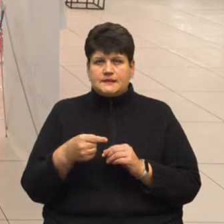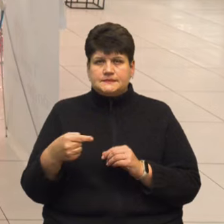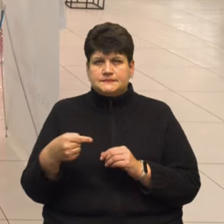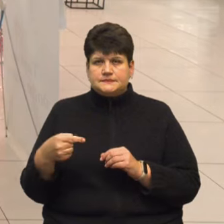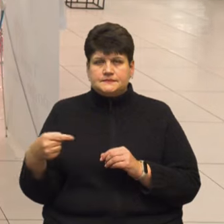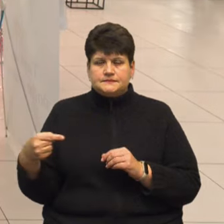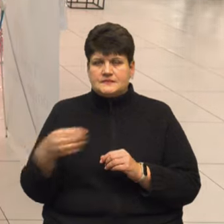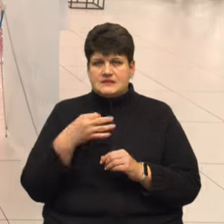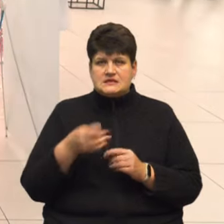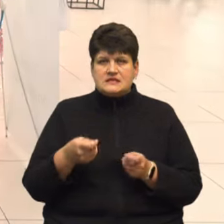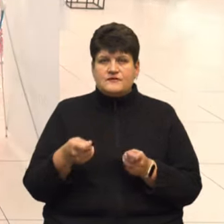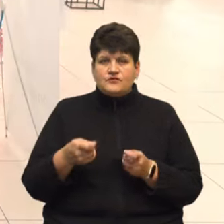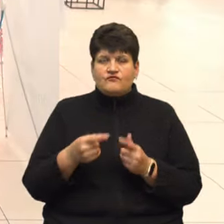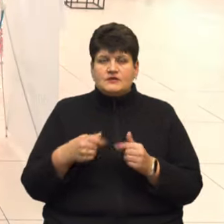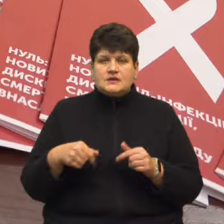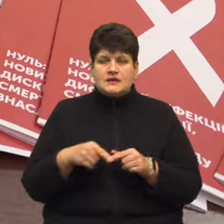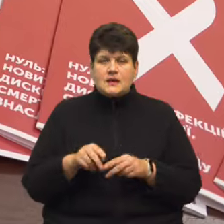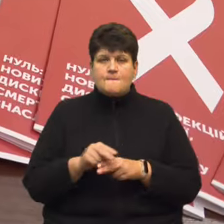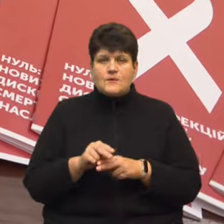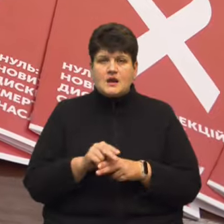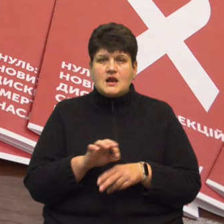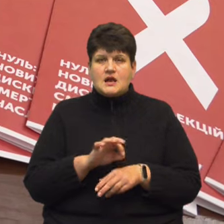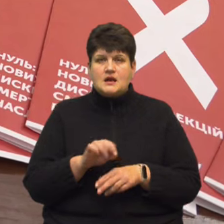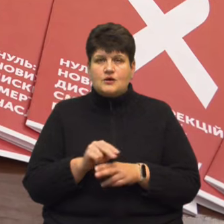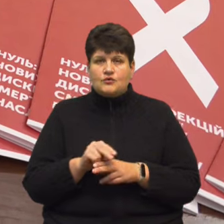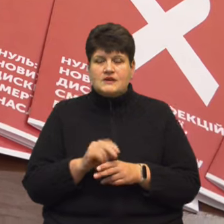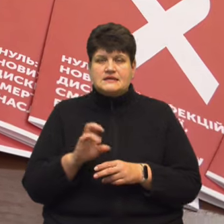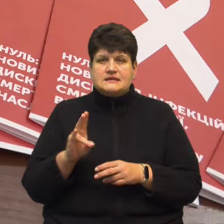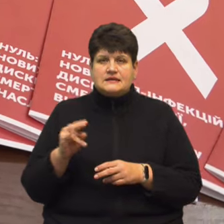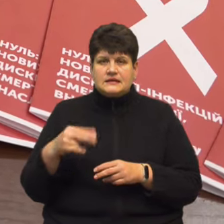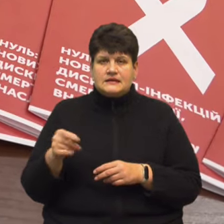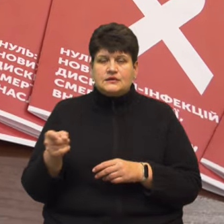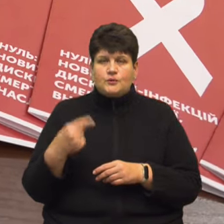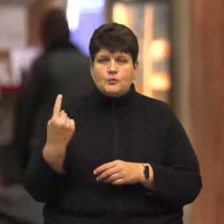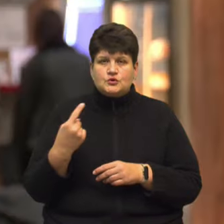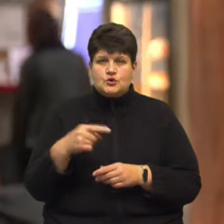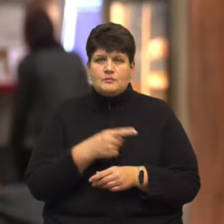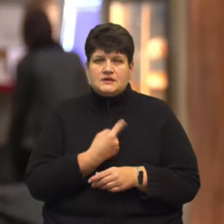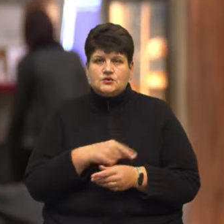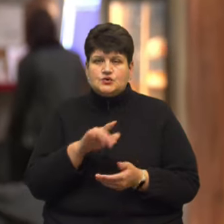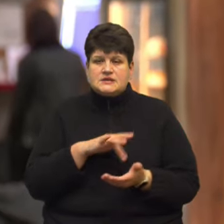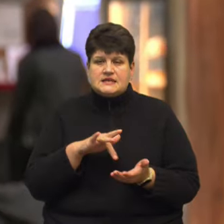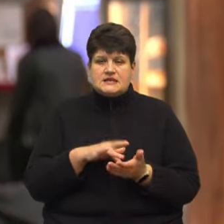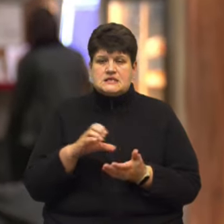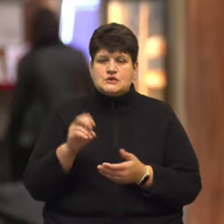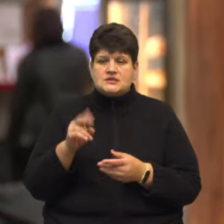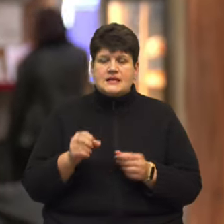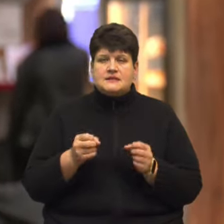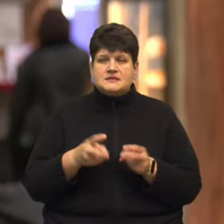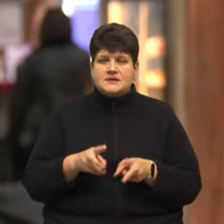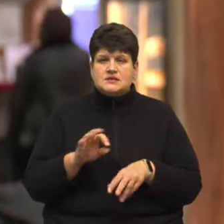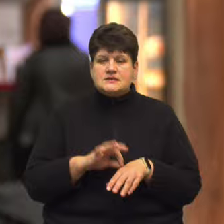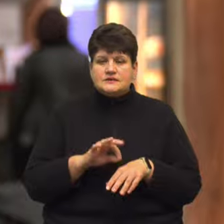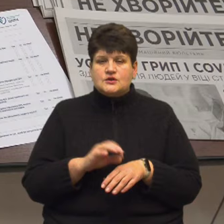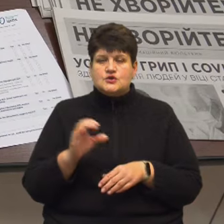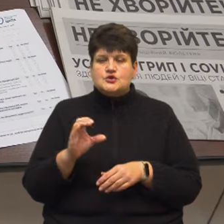завідувачка відділення профілактики та лікування віл інфекції СНІДу Тернопільського обласного медичного центру соціально небезпечних захворювань